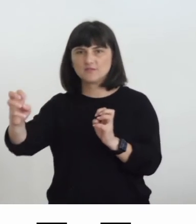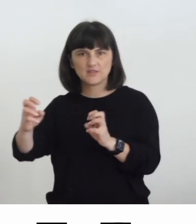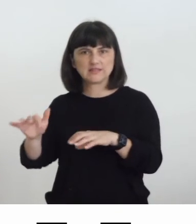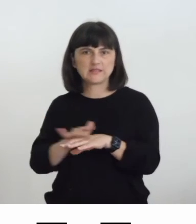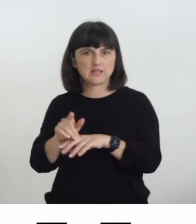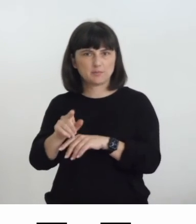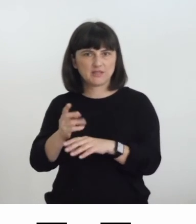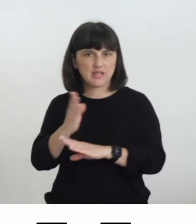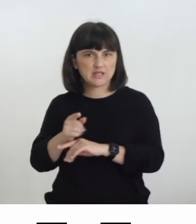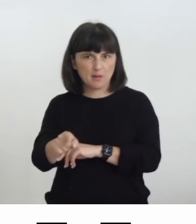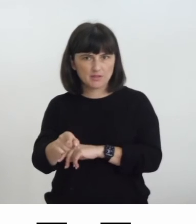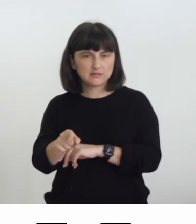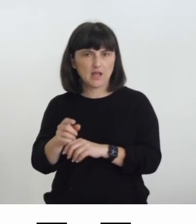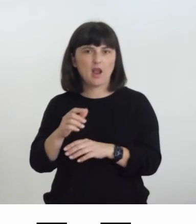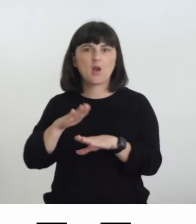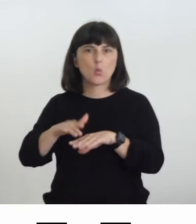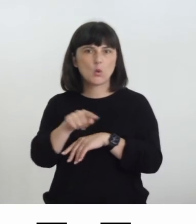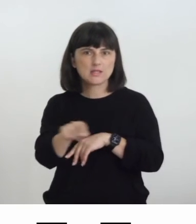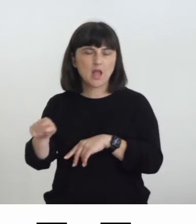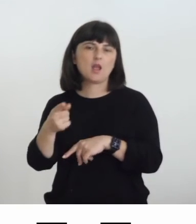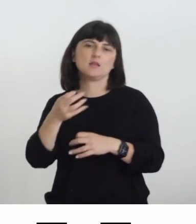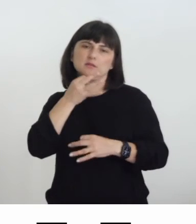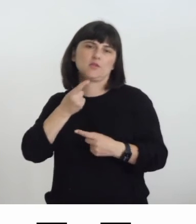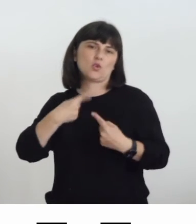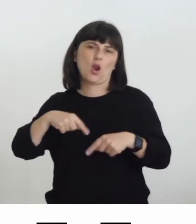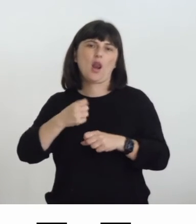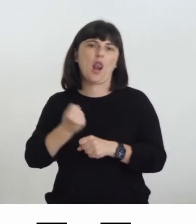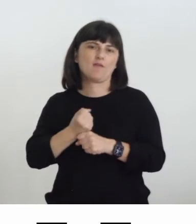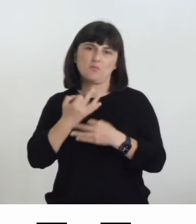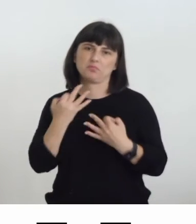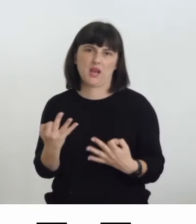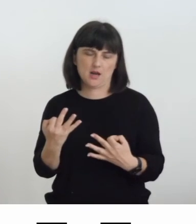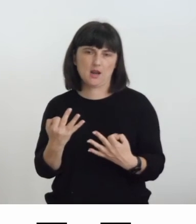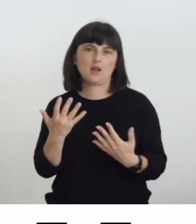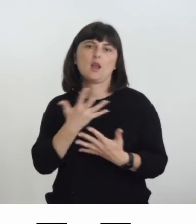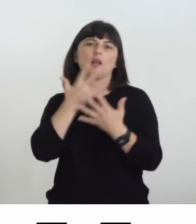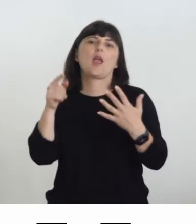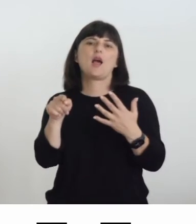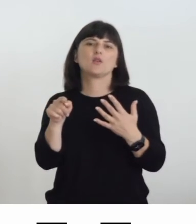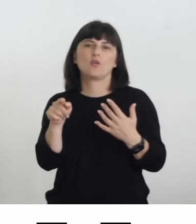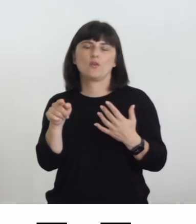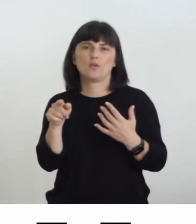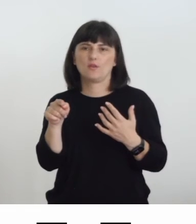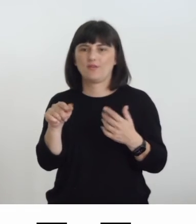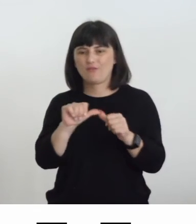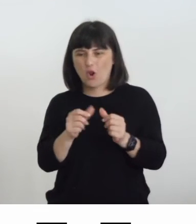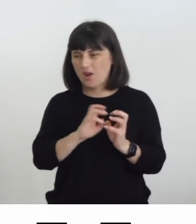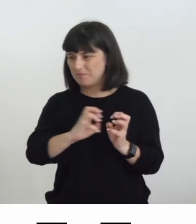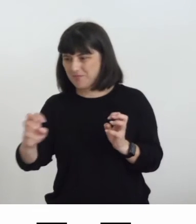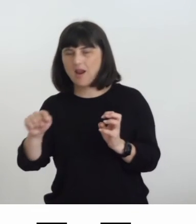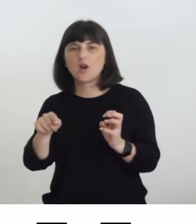lavorando nella direzione giusta ovviamente poi dobbiamo cercare anche che fra questi diversi formati